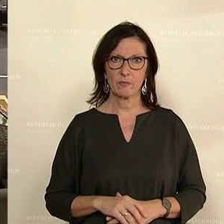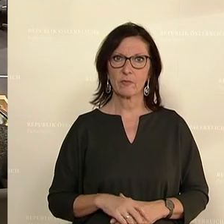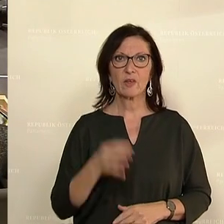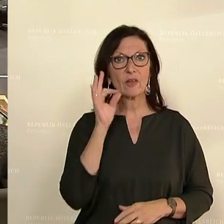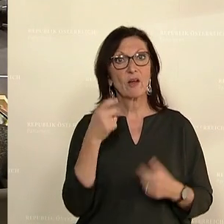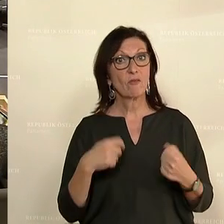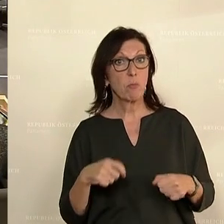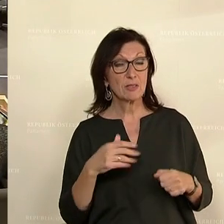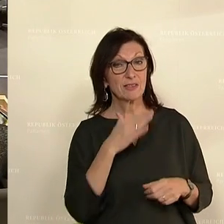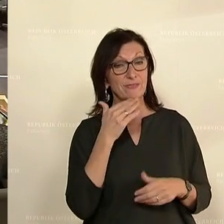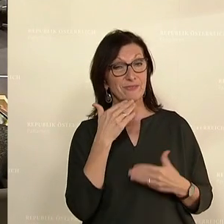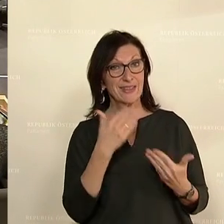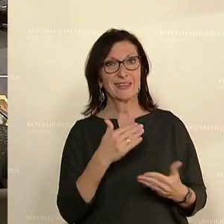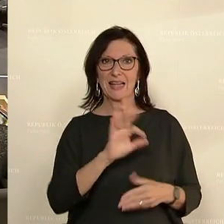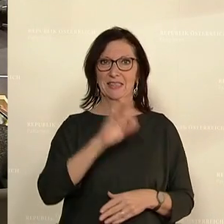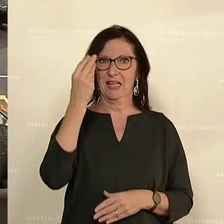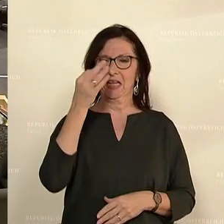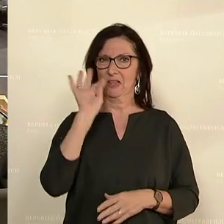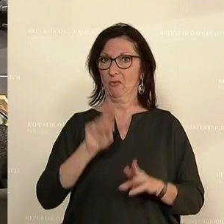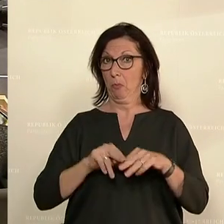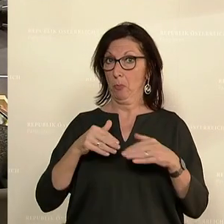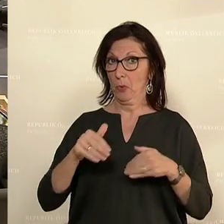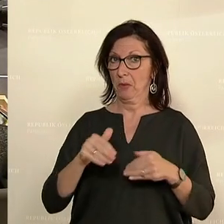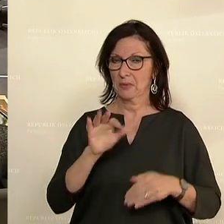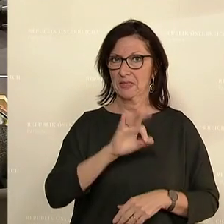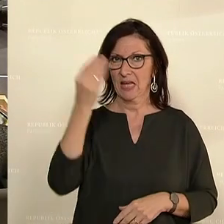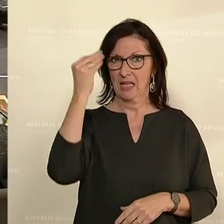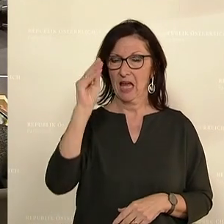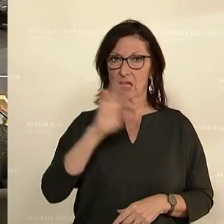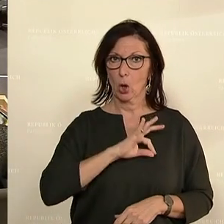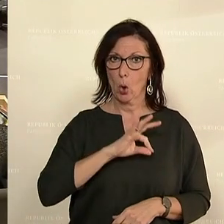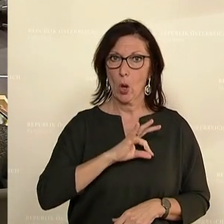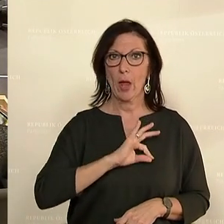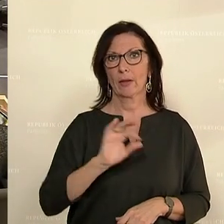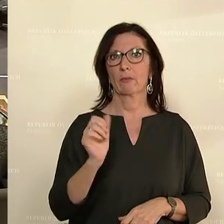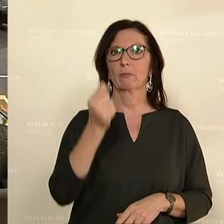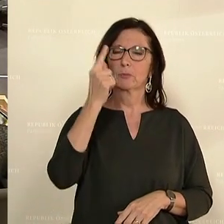und er appelliert daran, Leute auch im Verteidigungsministerium beim Bund zu halten.